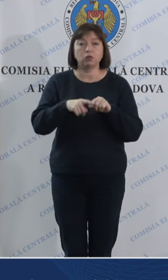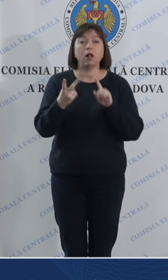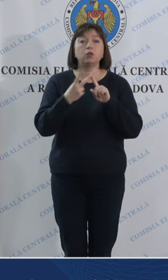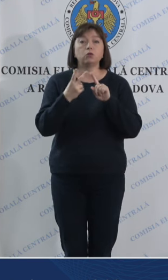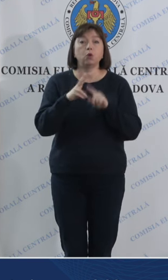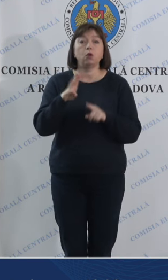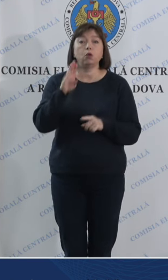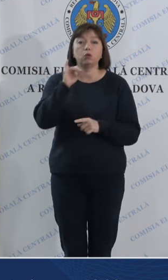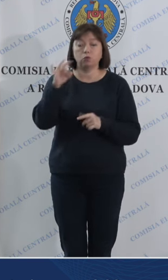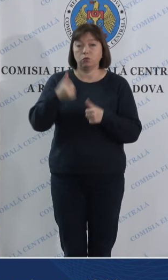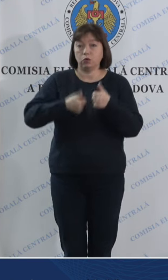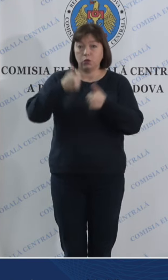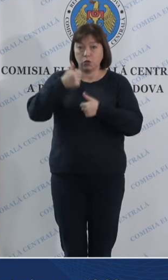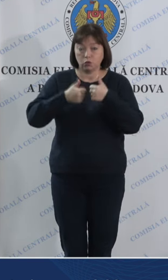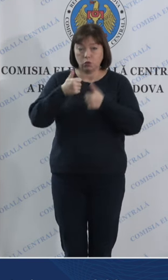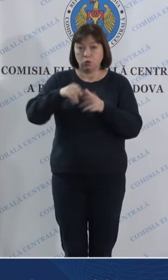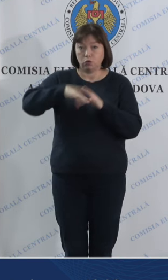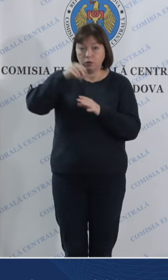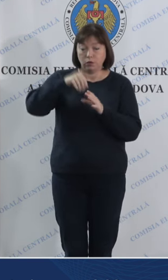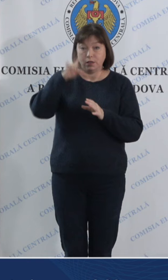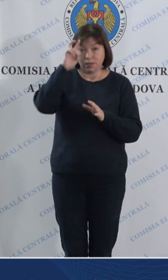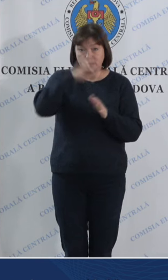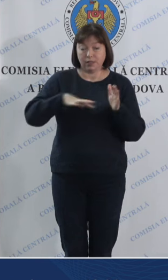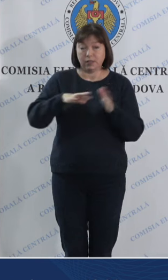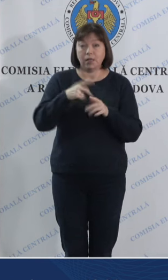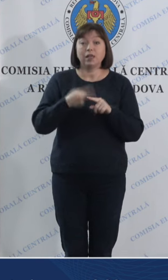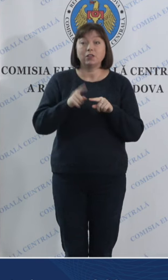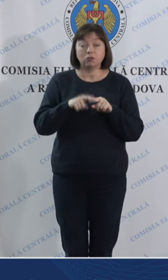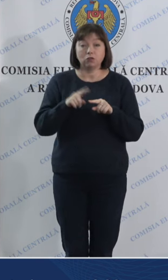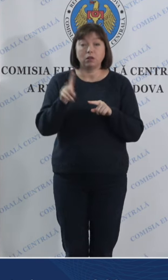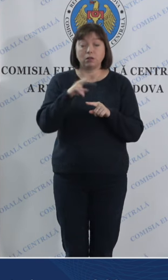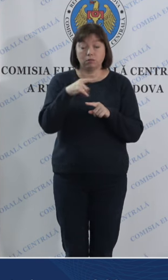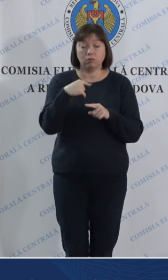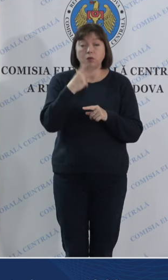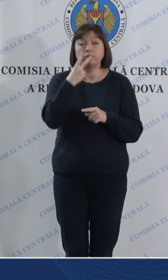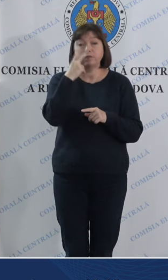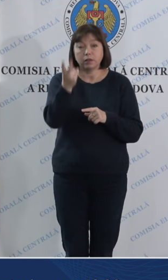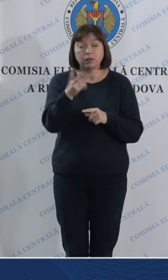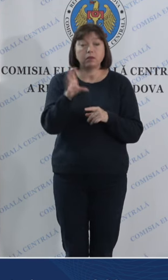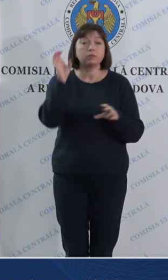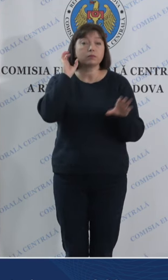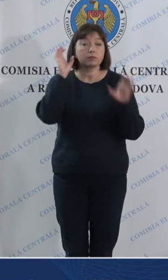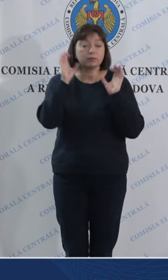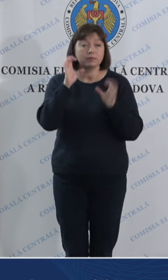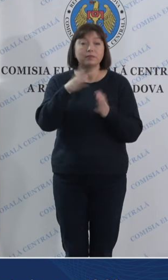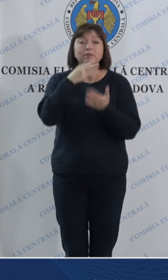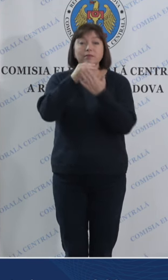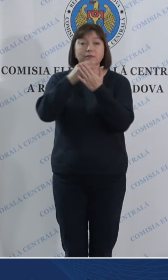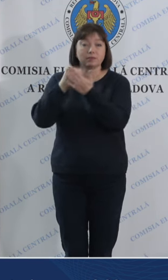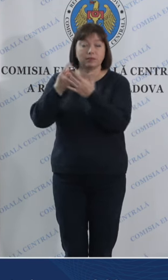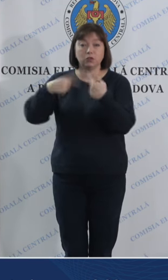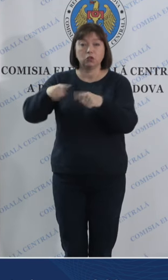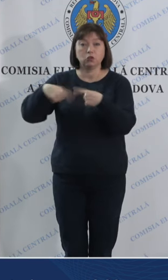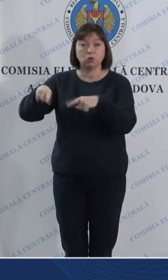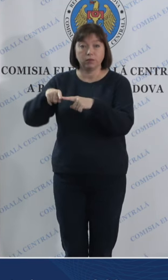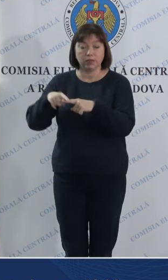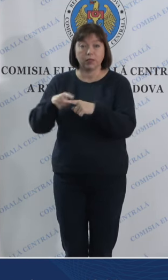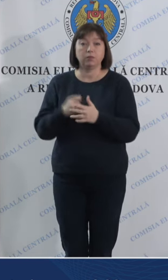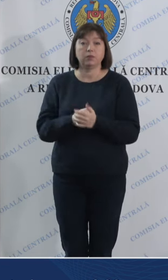doilea tur de scrutin în țară, în cele ce urmează colegii noștri din circumscripțiile electorale,